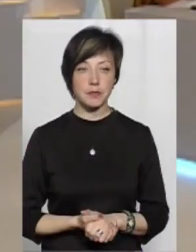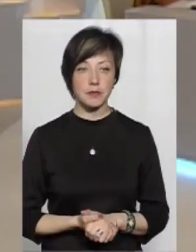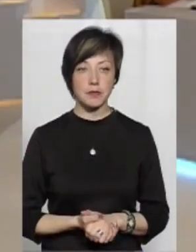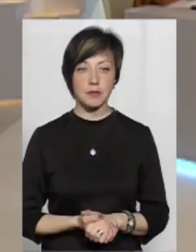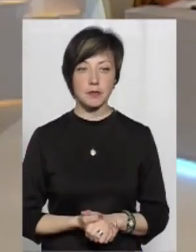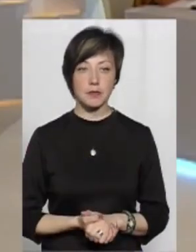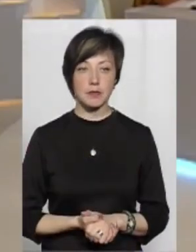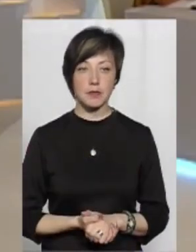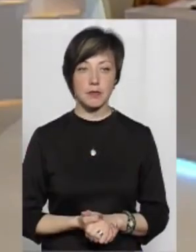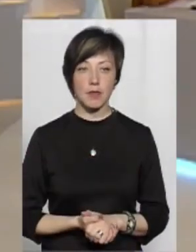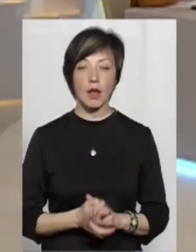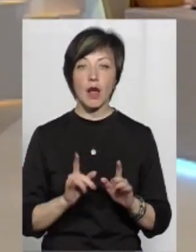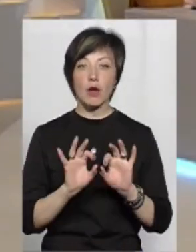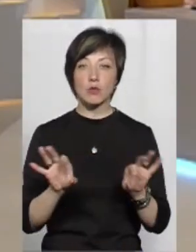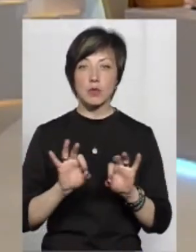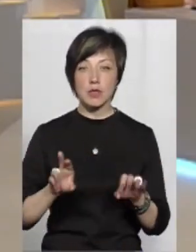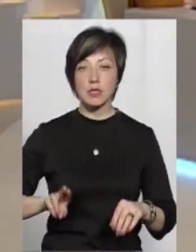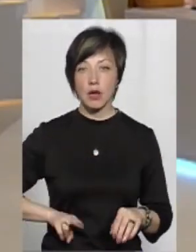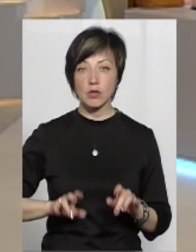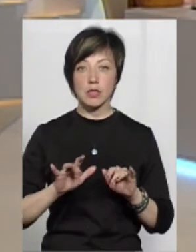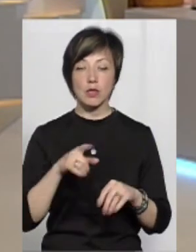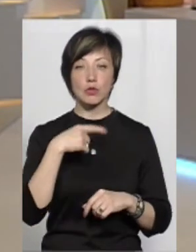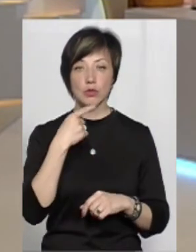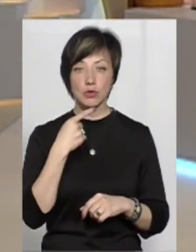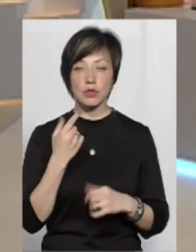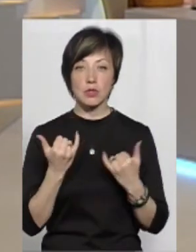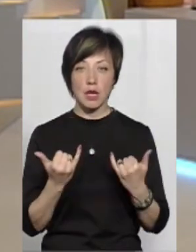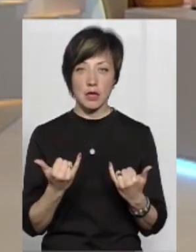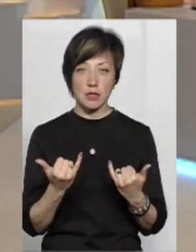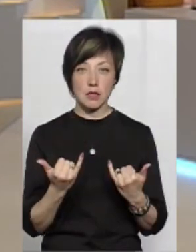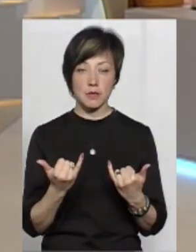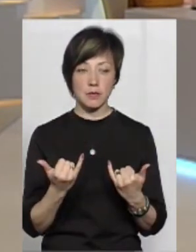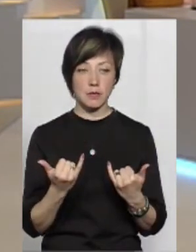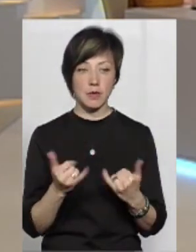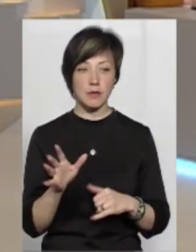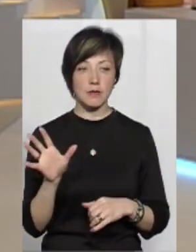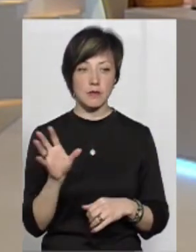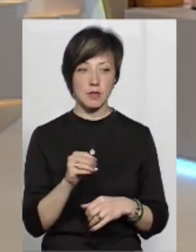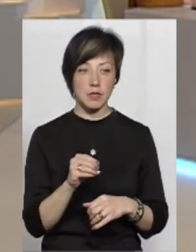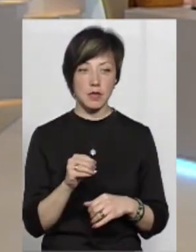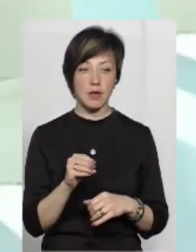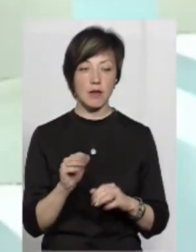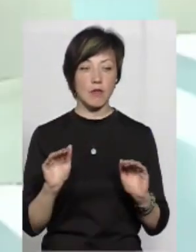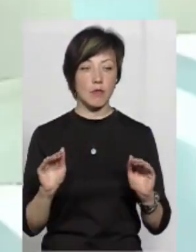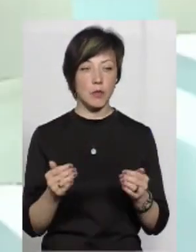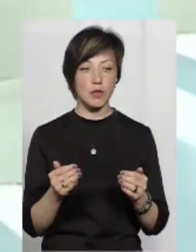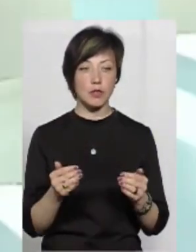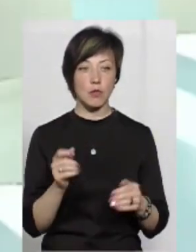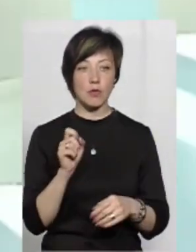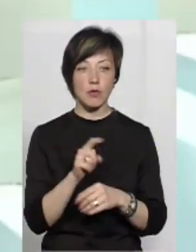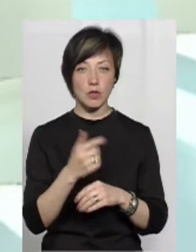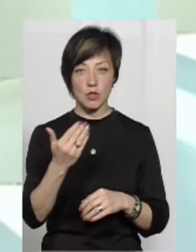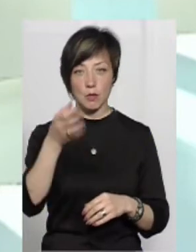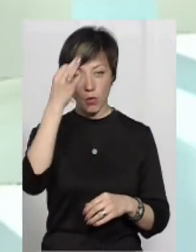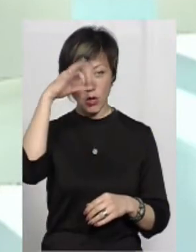Ну, наскільки розповіла директор про заходи, вона сказала, що зараз наразі все в межах, в повноваженнях